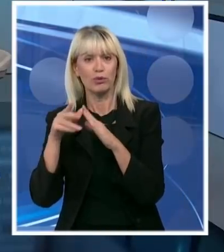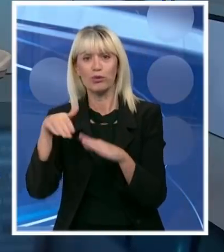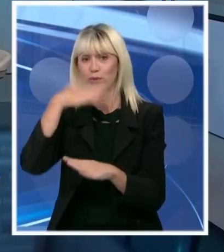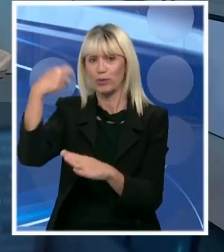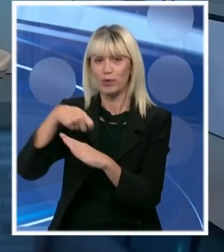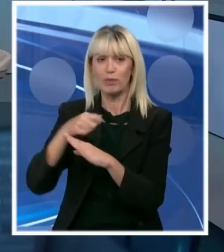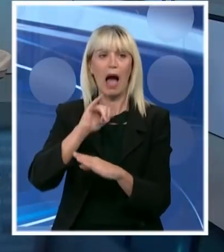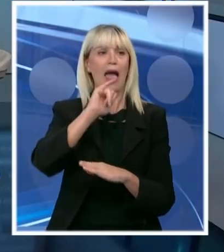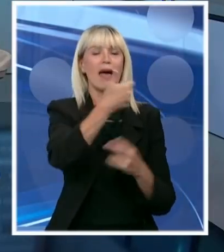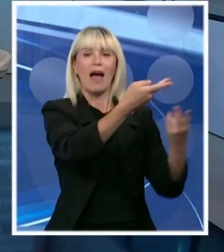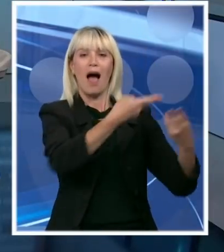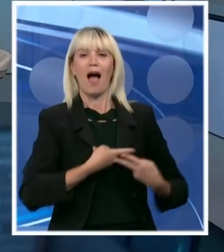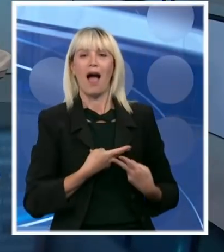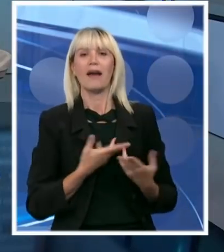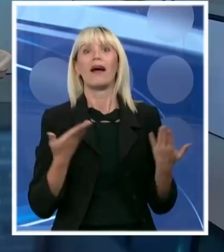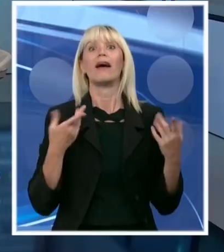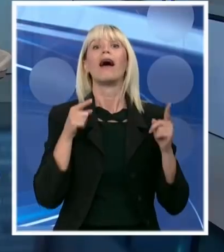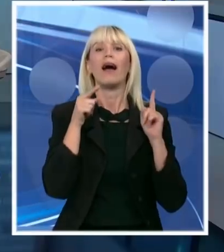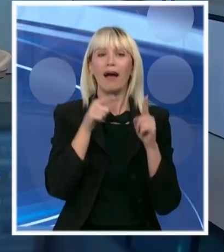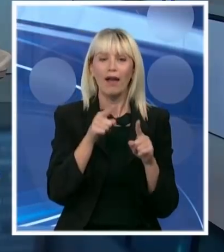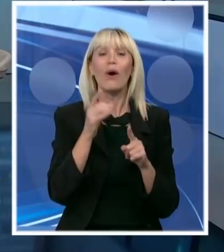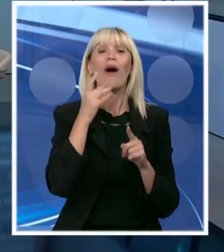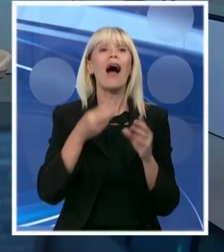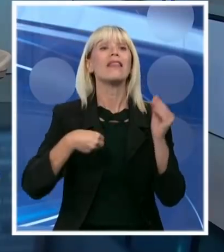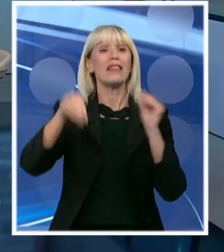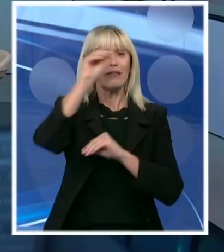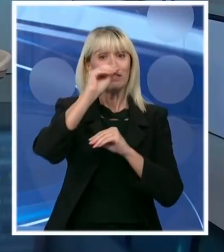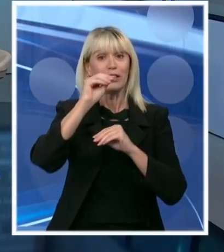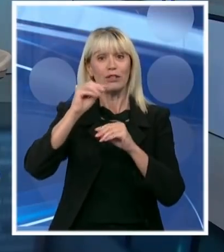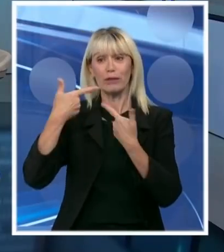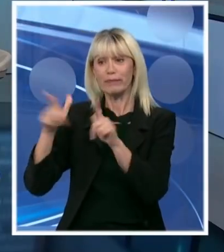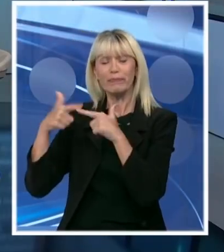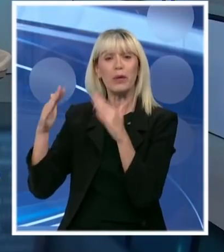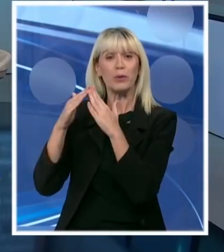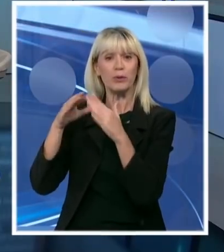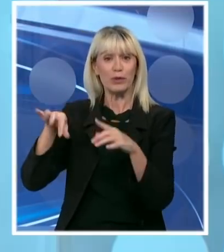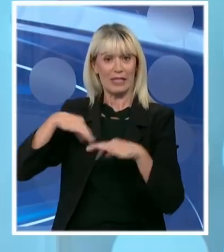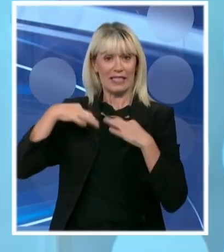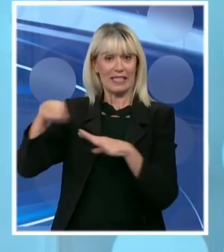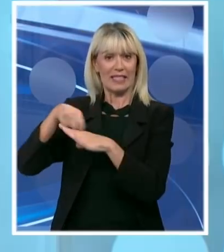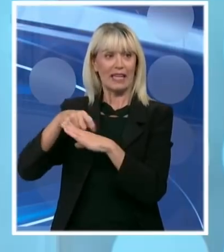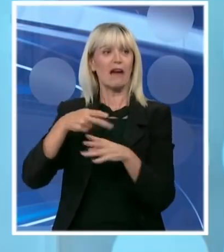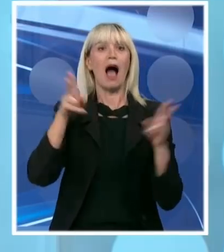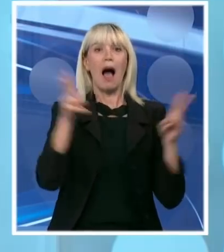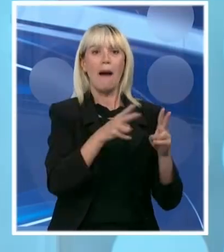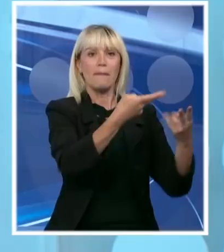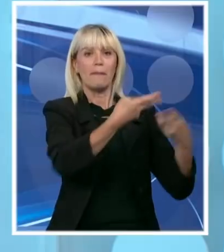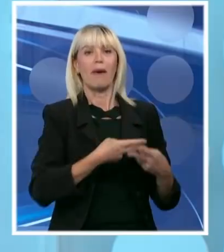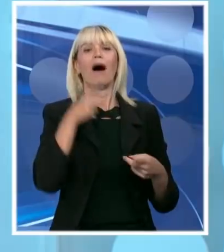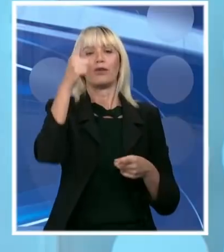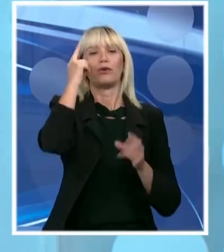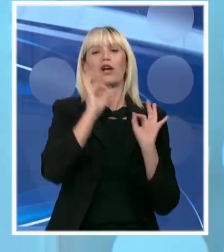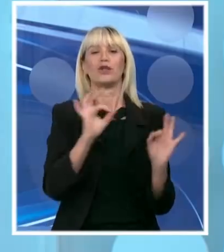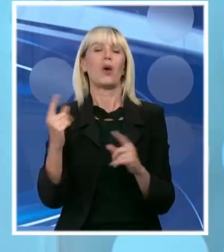je, kada imate više otpuštenih nego primljenih, tada imate situaciju da znate da vaš zdravstveni sistem to može da